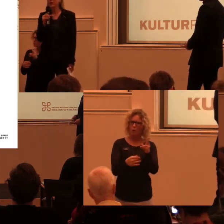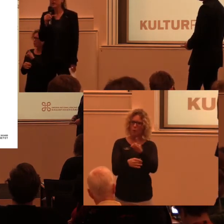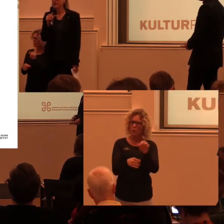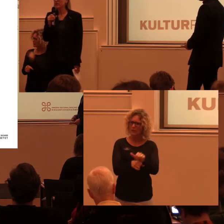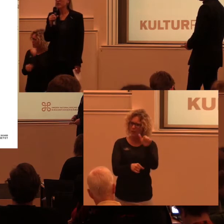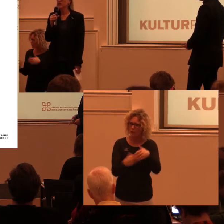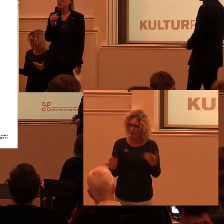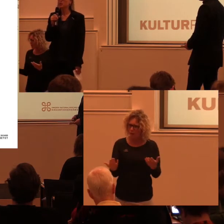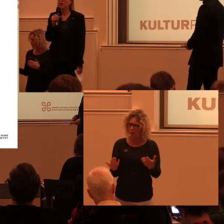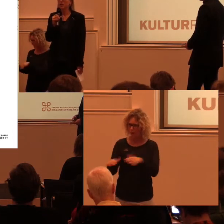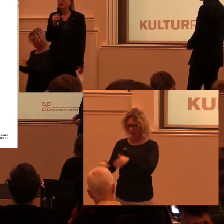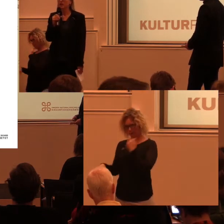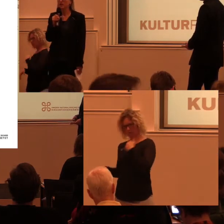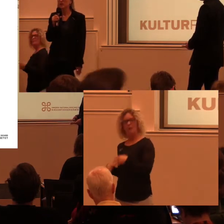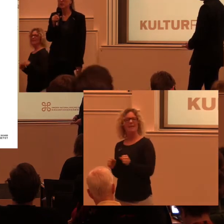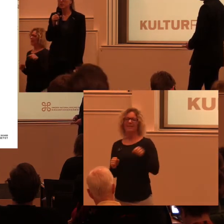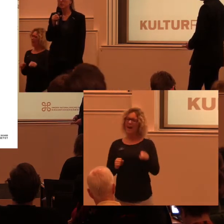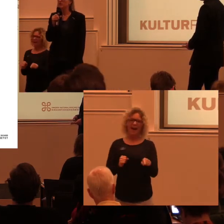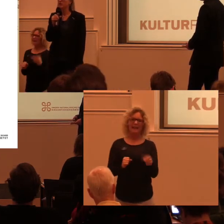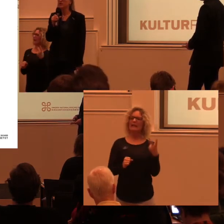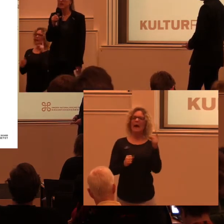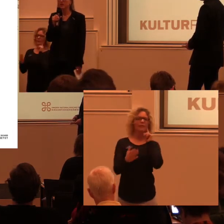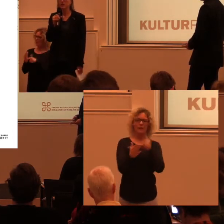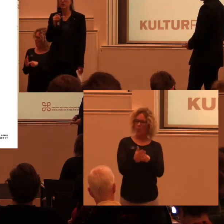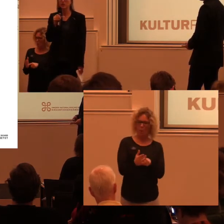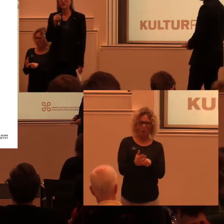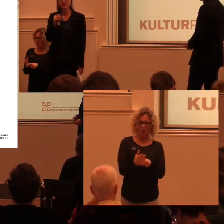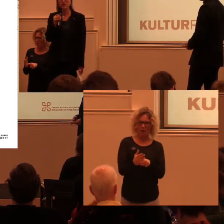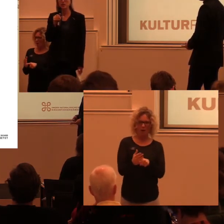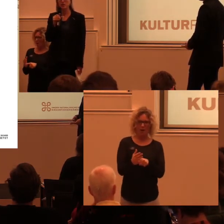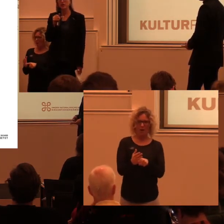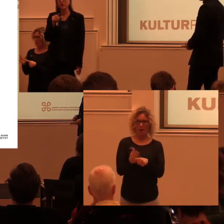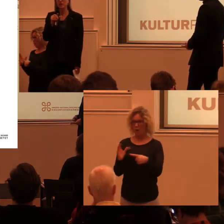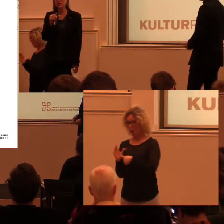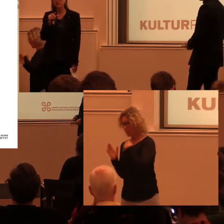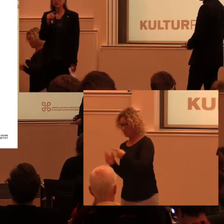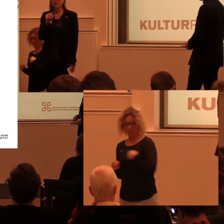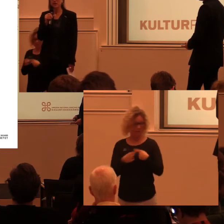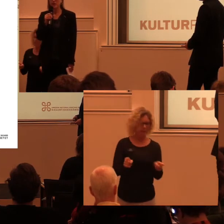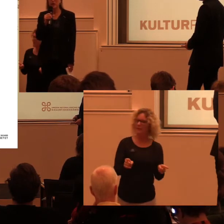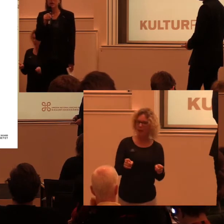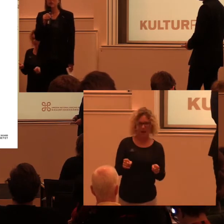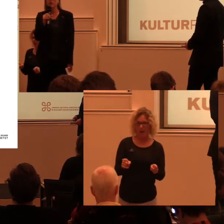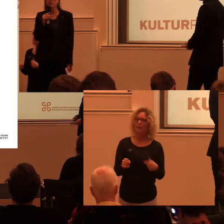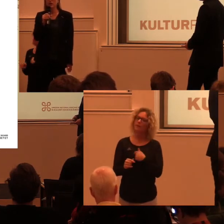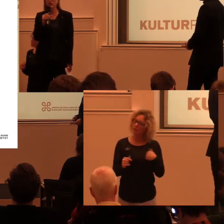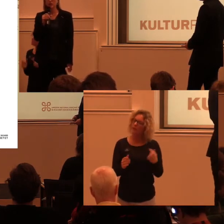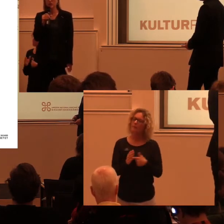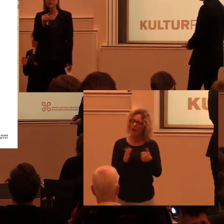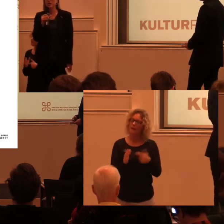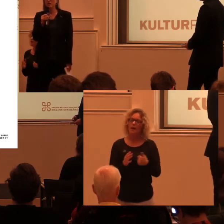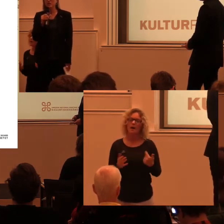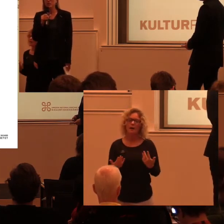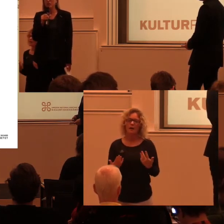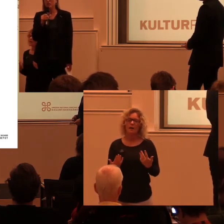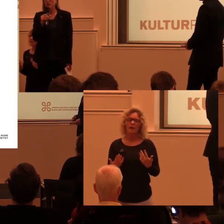att sätta upp någon annan målsättning än vad lagen säger. Utan det vi säger är ju helt enkelt